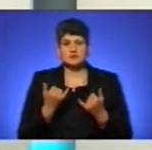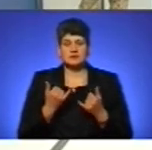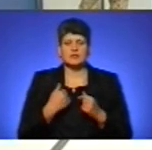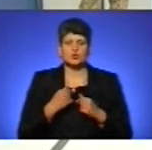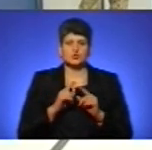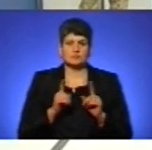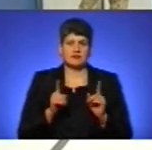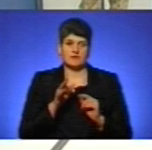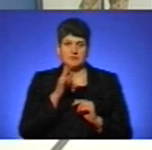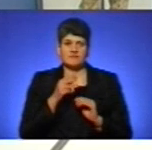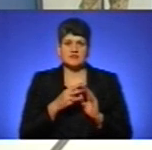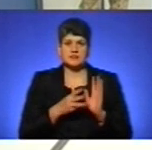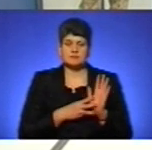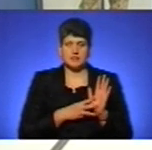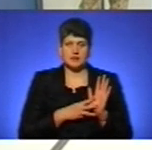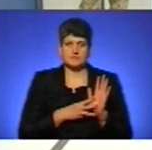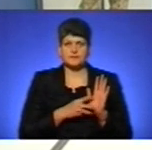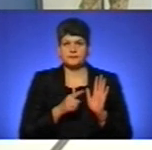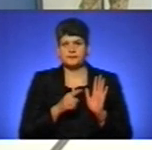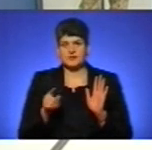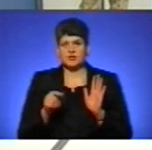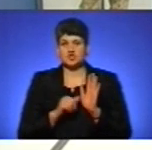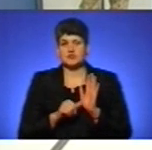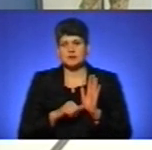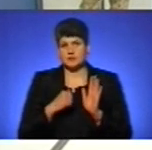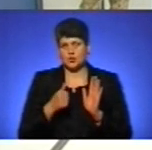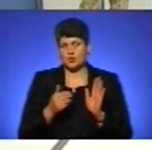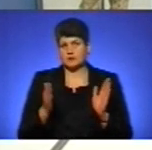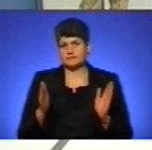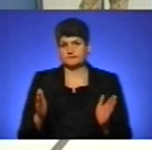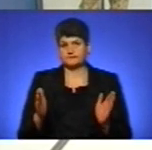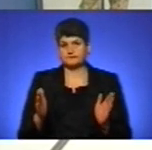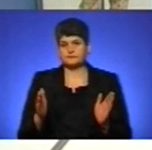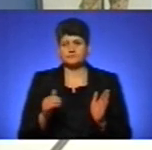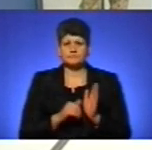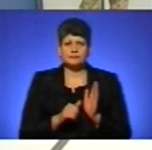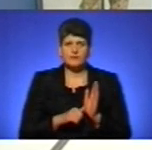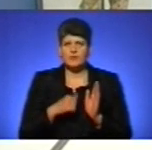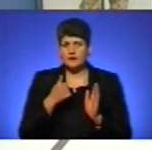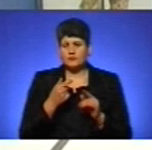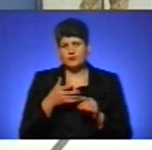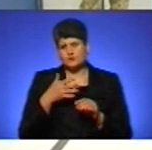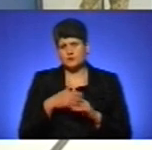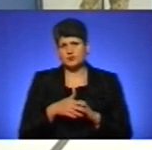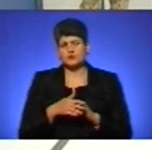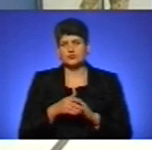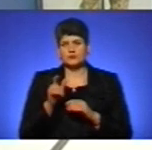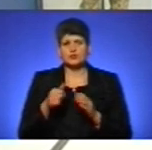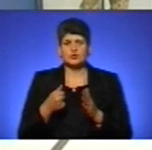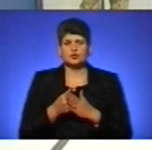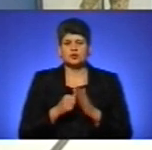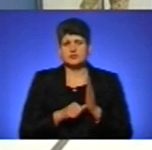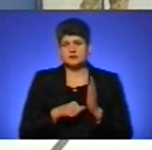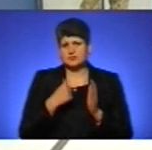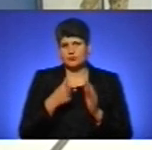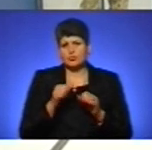період, це 18-60 років. Ну, 60 років, розумієте, що людина до 60 років має певні